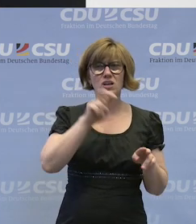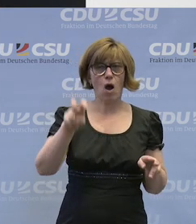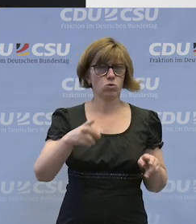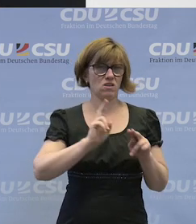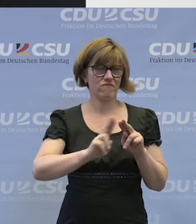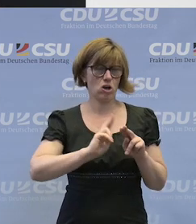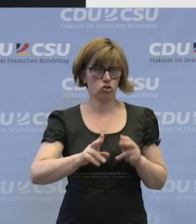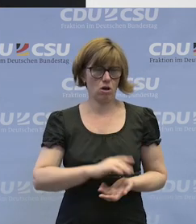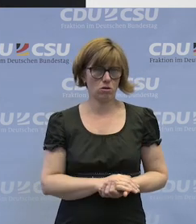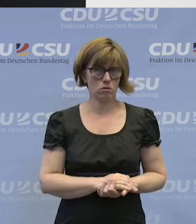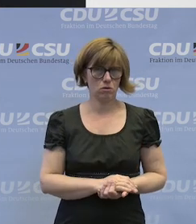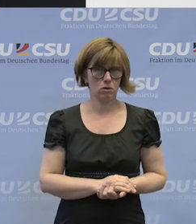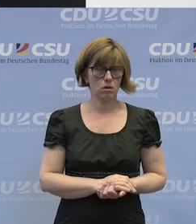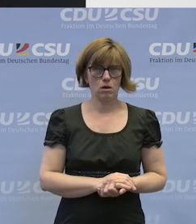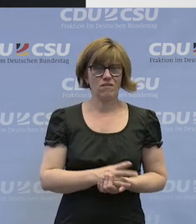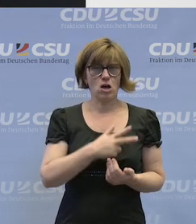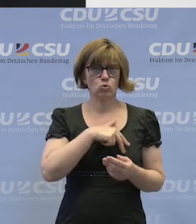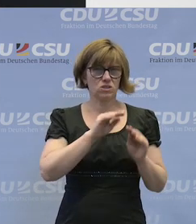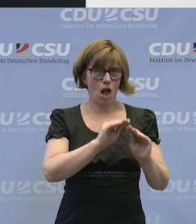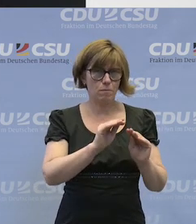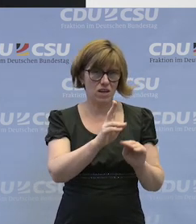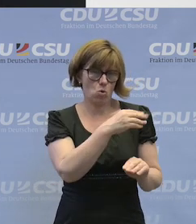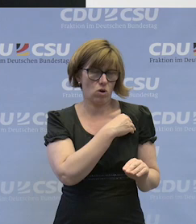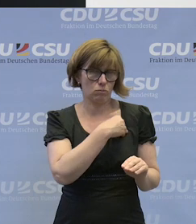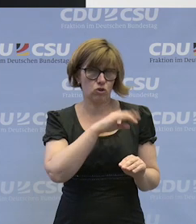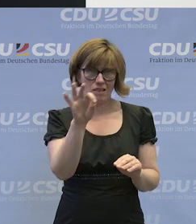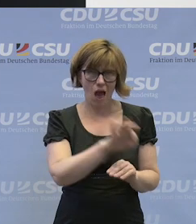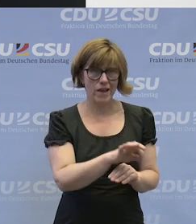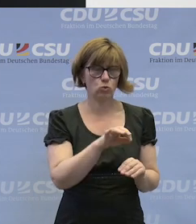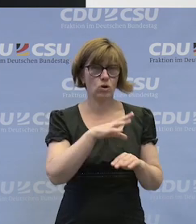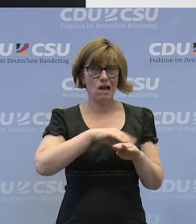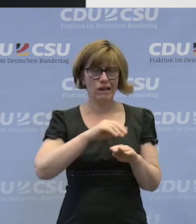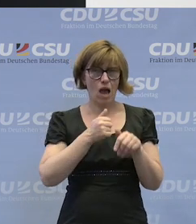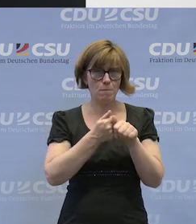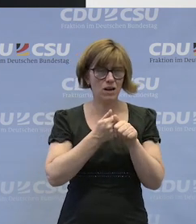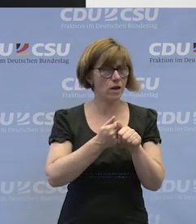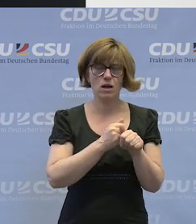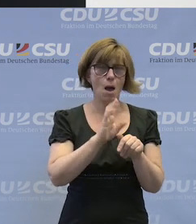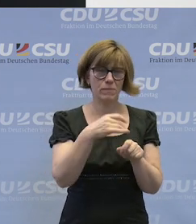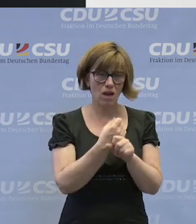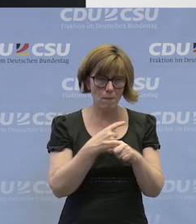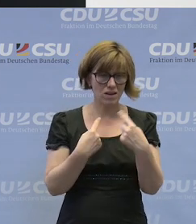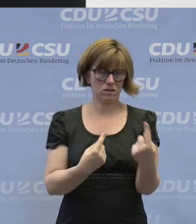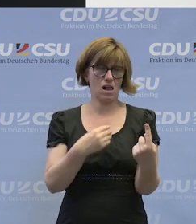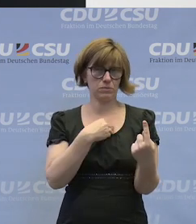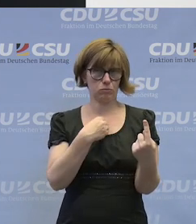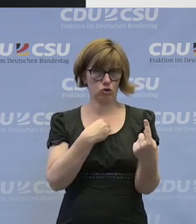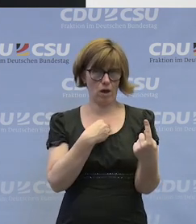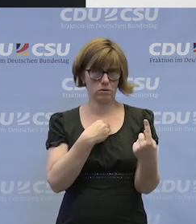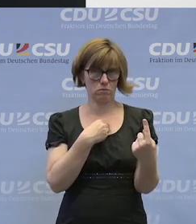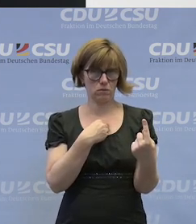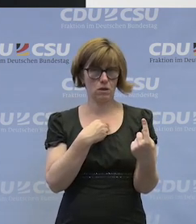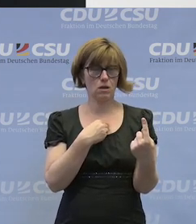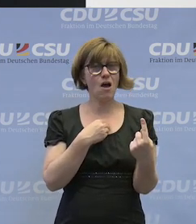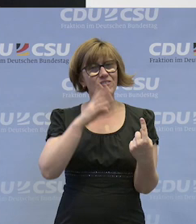Werkstatt. Das war nicht die Sozialpädagogin, es war nicht die Leitung, es war nicht der Reha-Begleiter, es war der Beschäftigte selbst, der mich ansprach